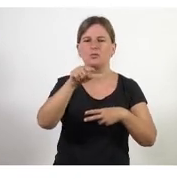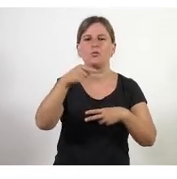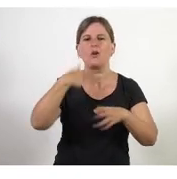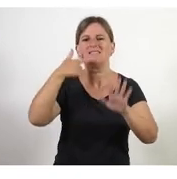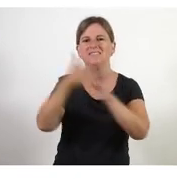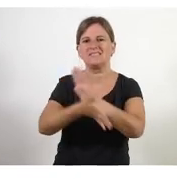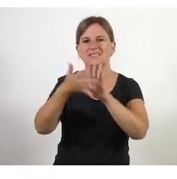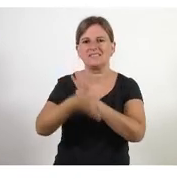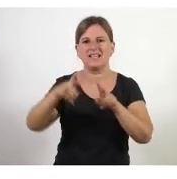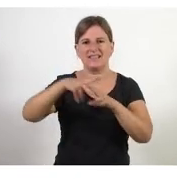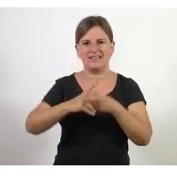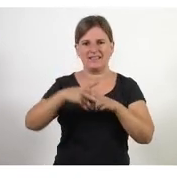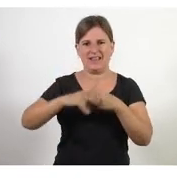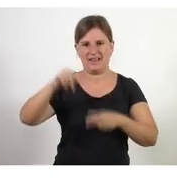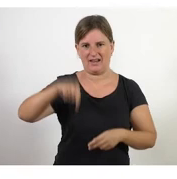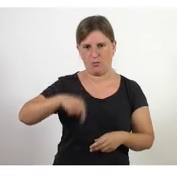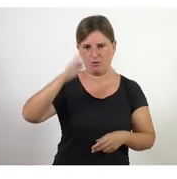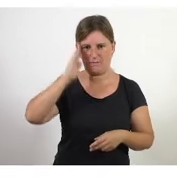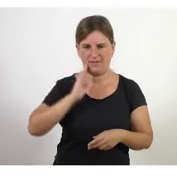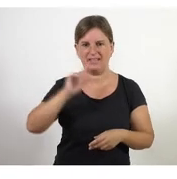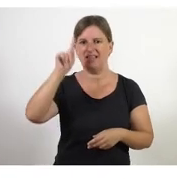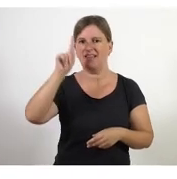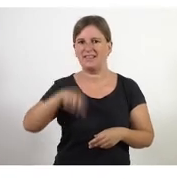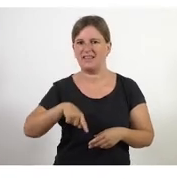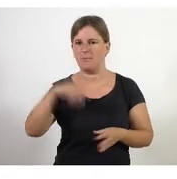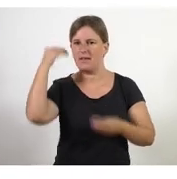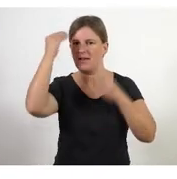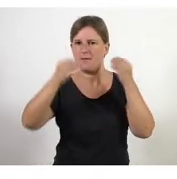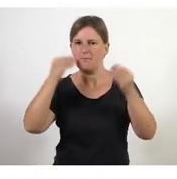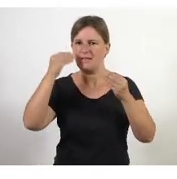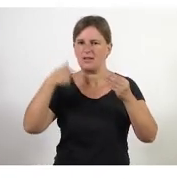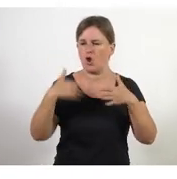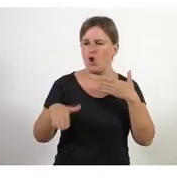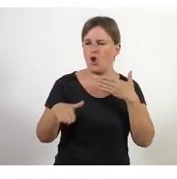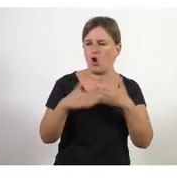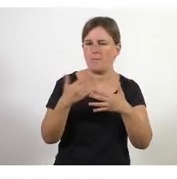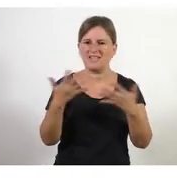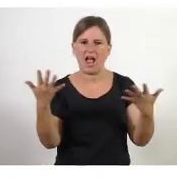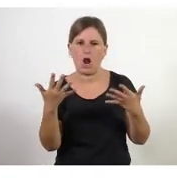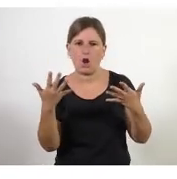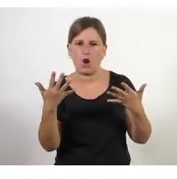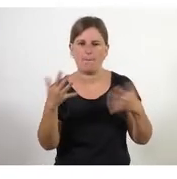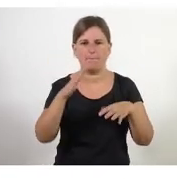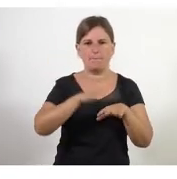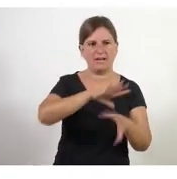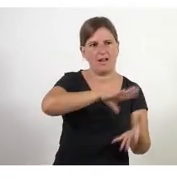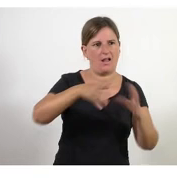taller d'aquest matí i apunta't per on creus que pots començar amb la teva intentat a ser